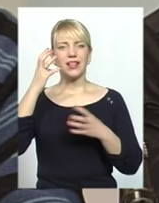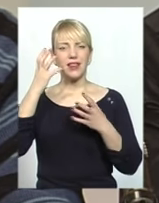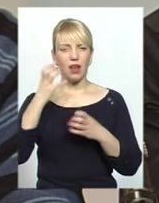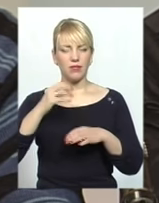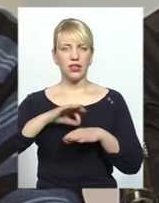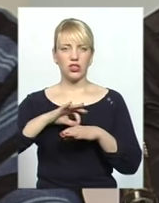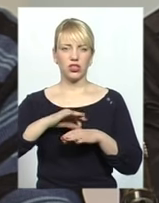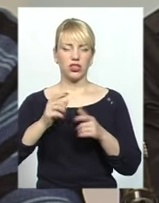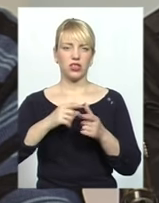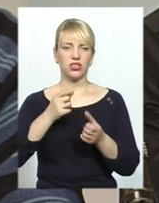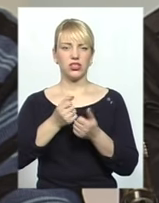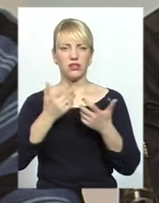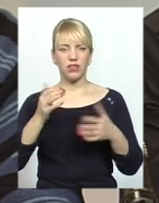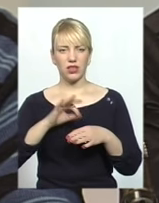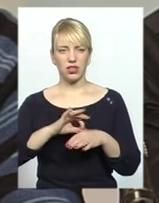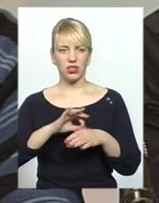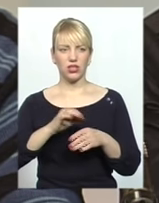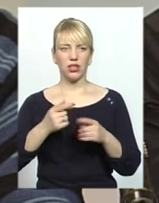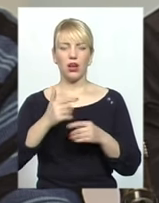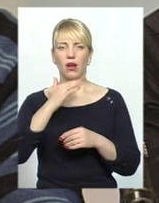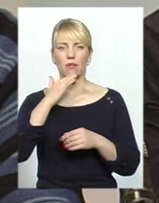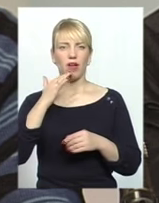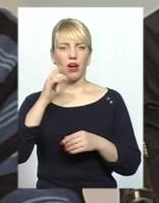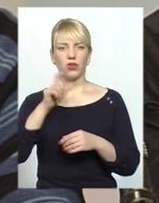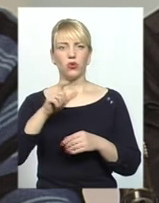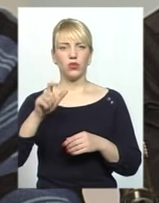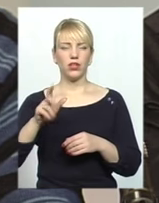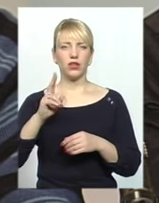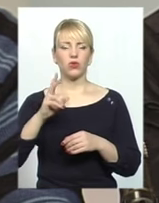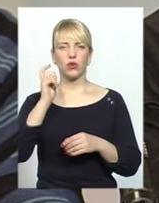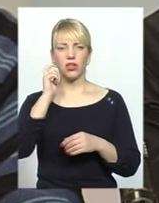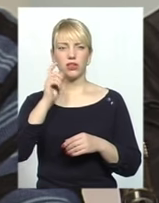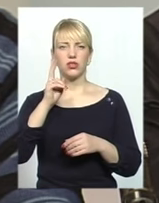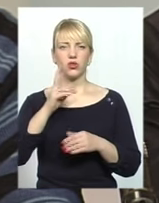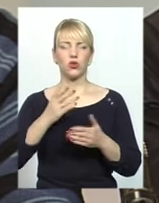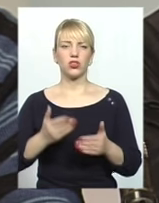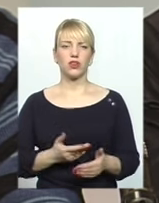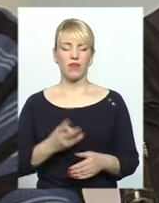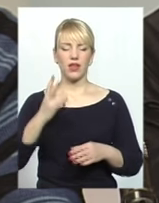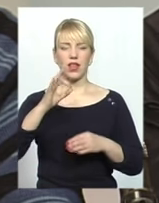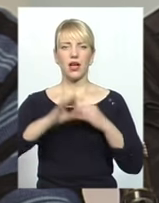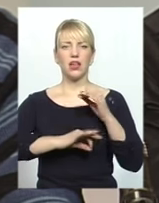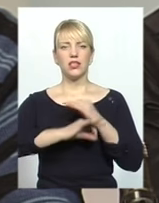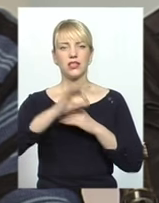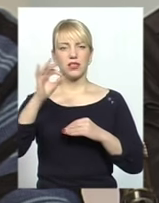Адже є дуже багато українців, які живуть на Заході, вони темношкірі. І якщо подивитися з першого погляду, ми